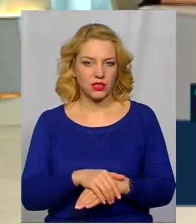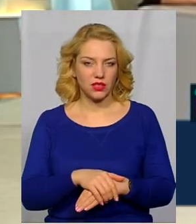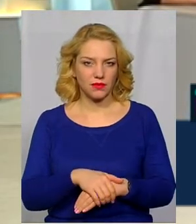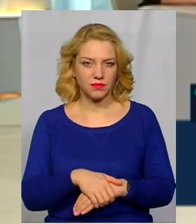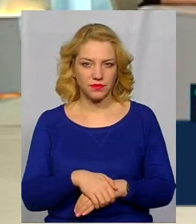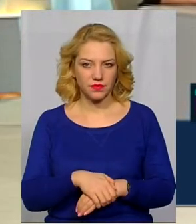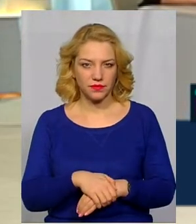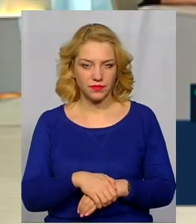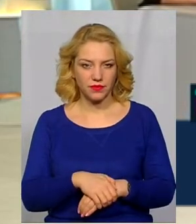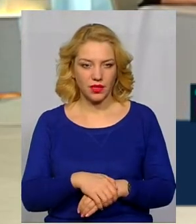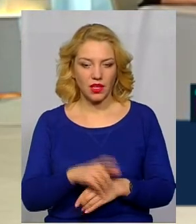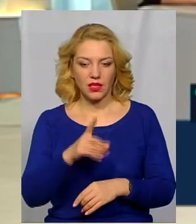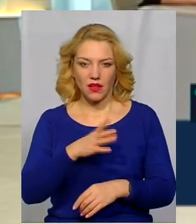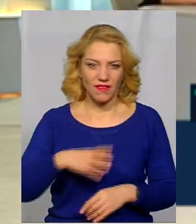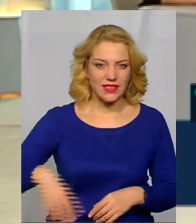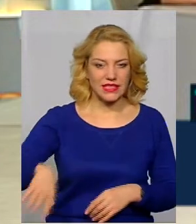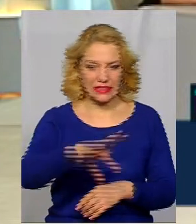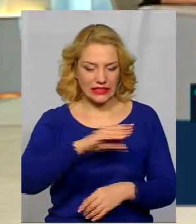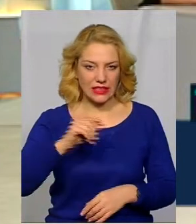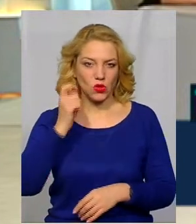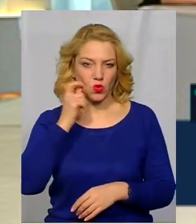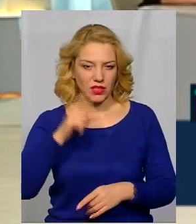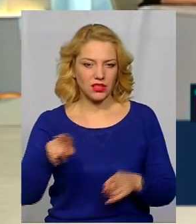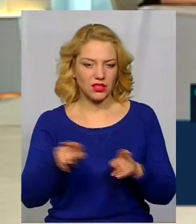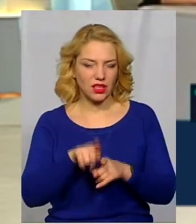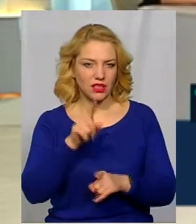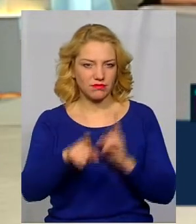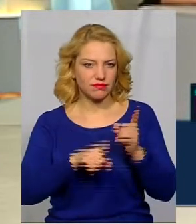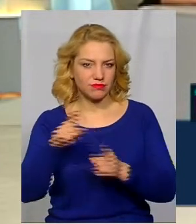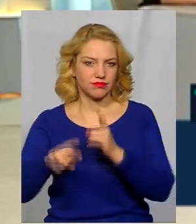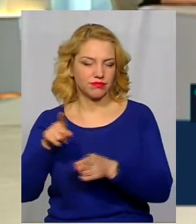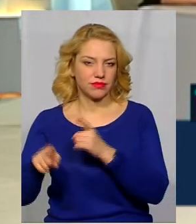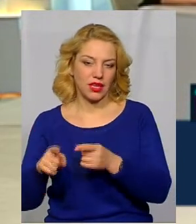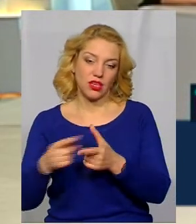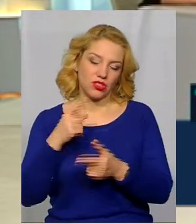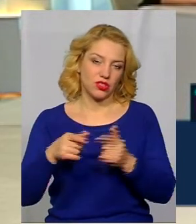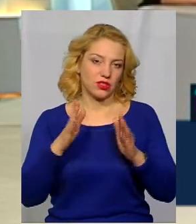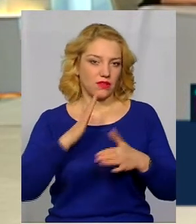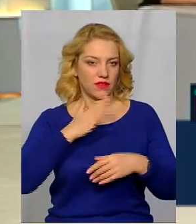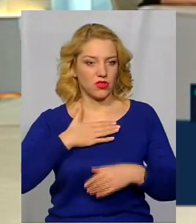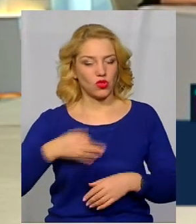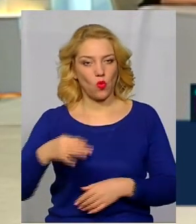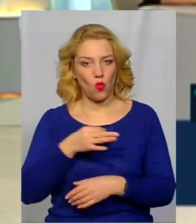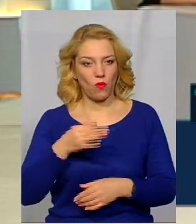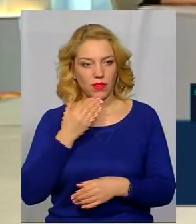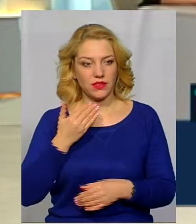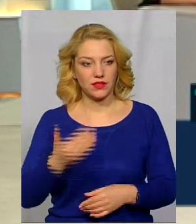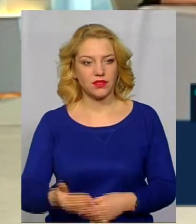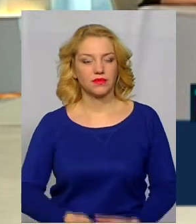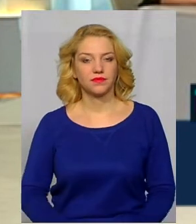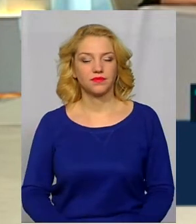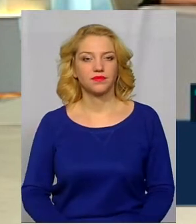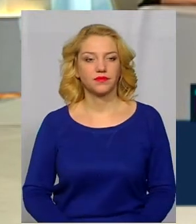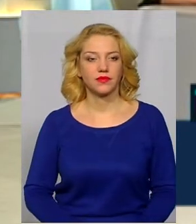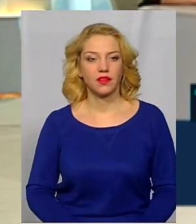країні відбуваються такі перезвивації? Чи це тільки в нашій області відбуваються такі кардинальні зміни? Дякуємо.